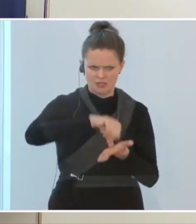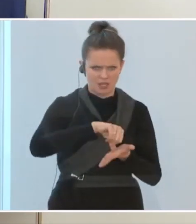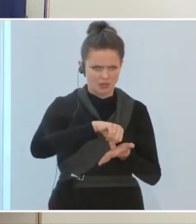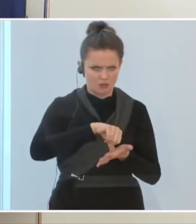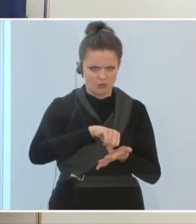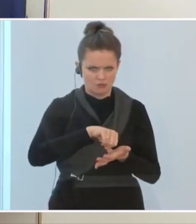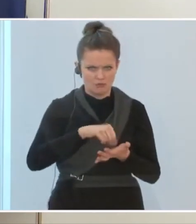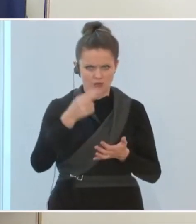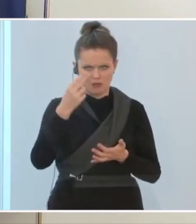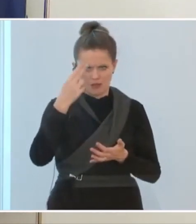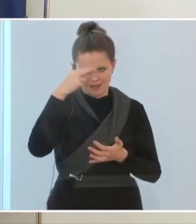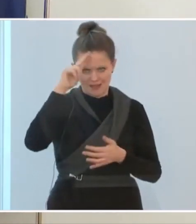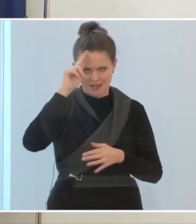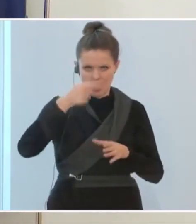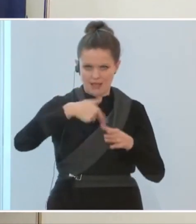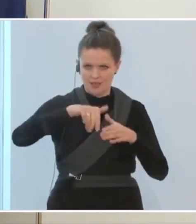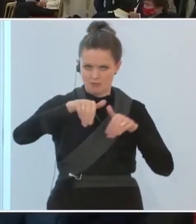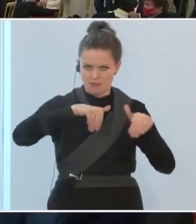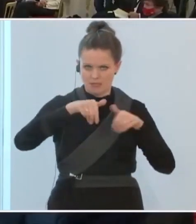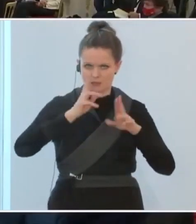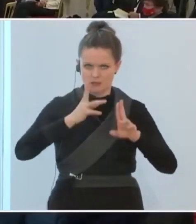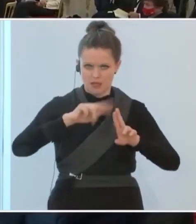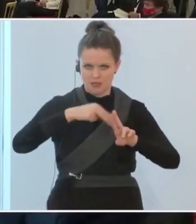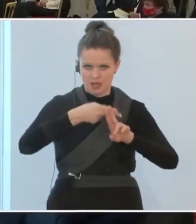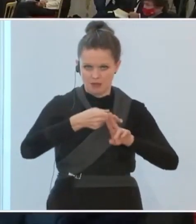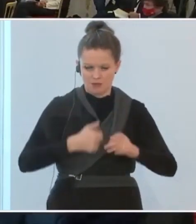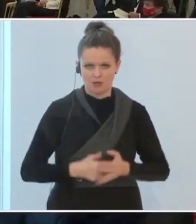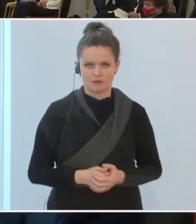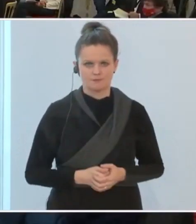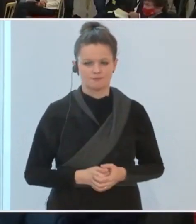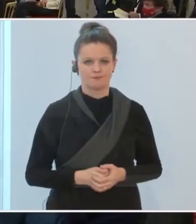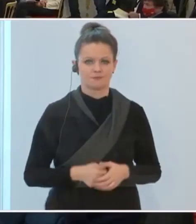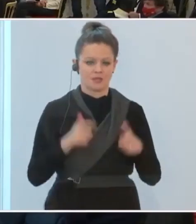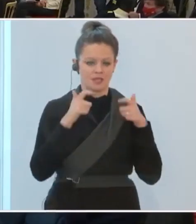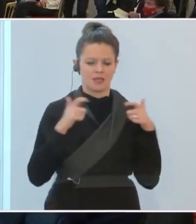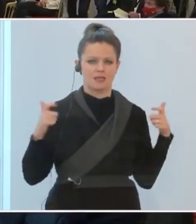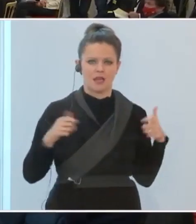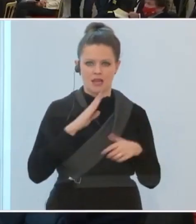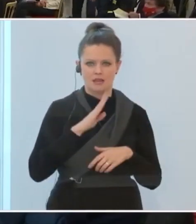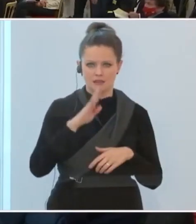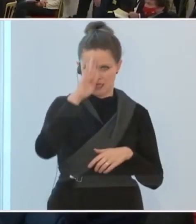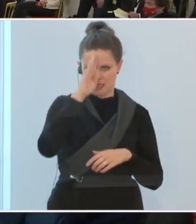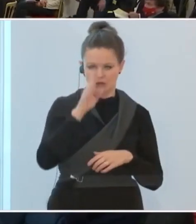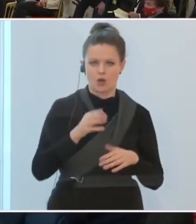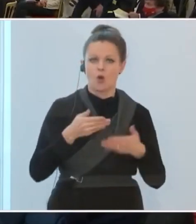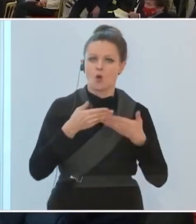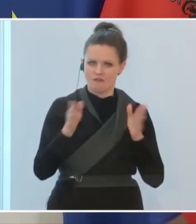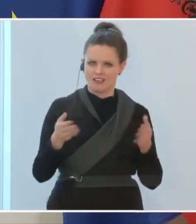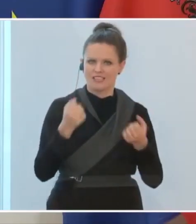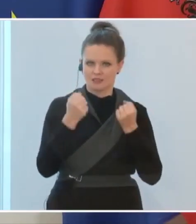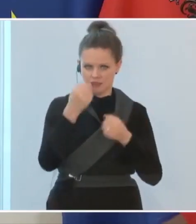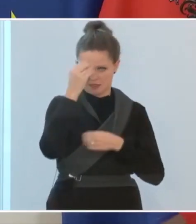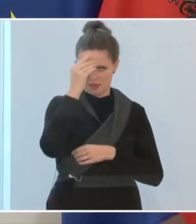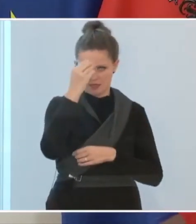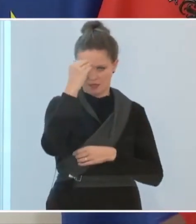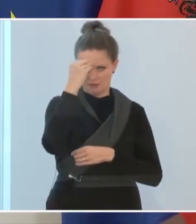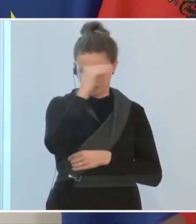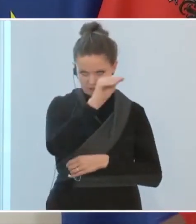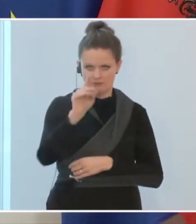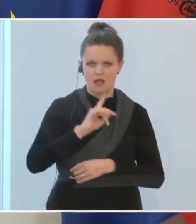kann der Innenminister beantworten. Ich habe den Generaldirektor für Öffentliche Sicherheit angewiesen, mit den